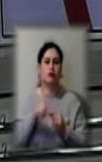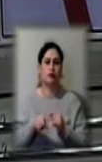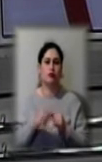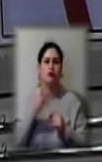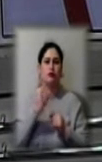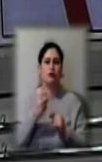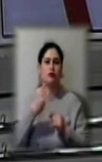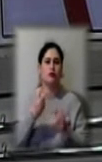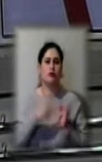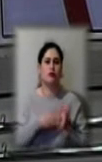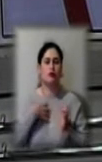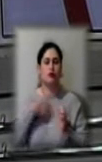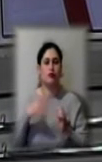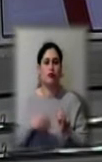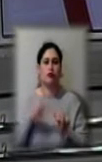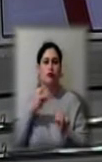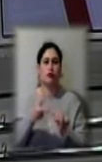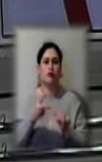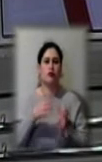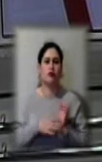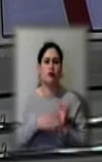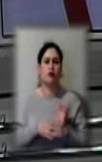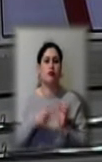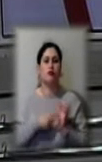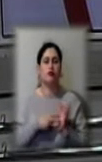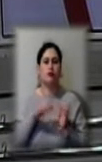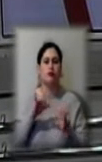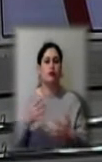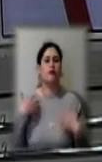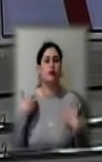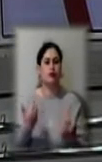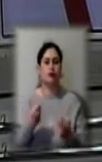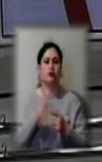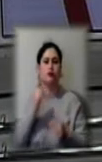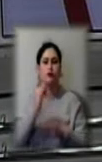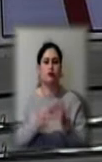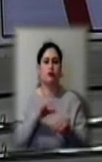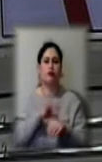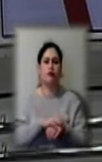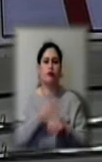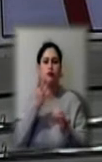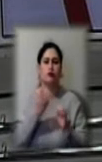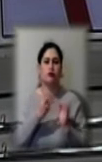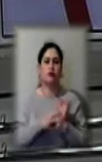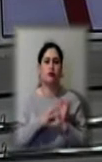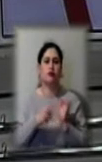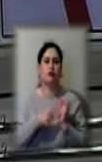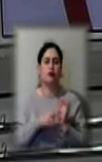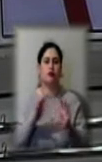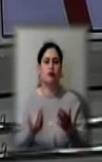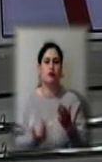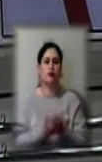летальних 2097 пацієнтів одужало. За добу зафіксовано 487 нових випадків. Про це